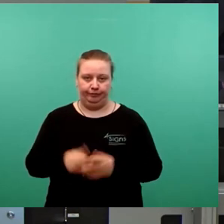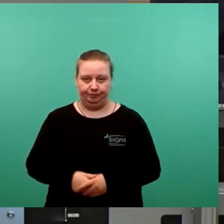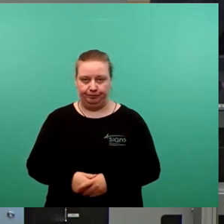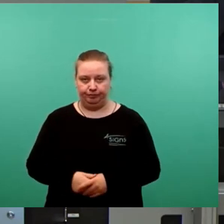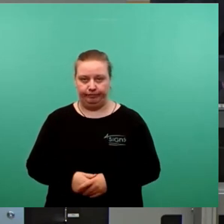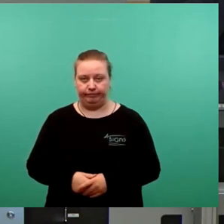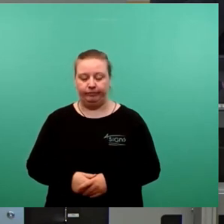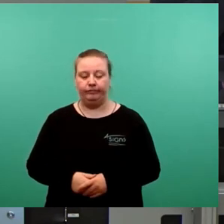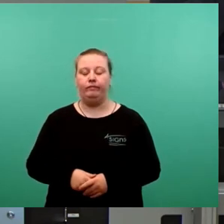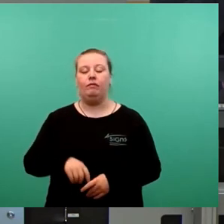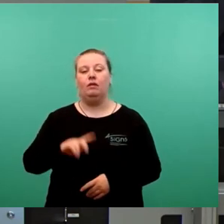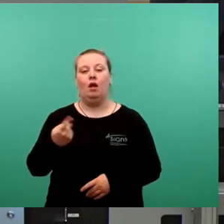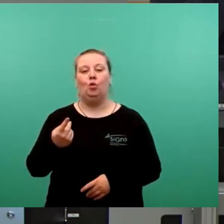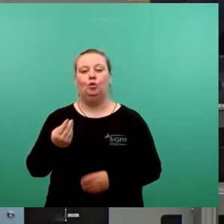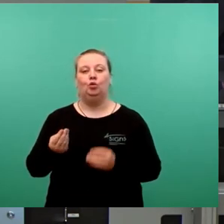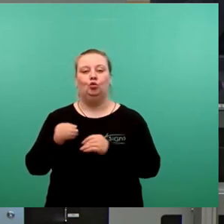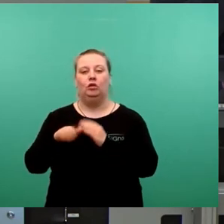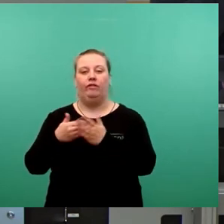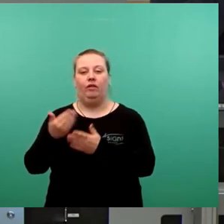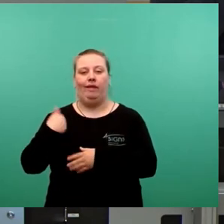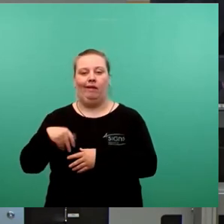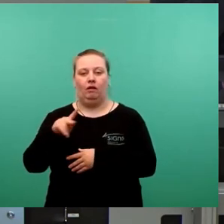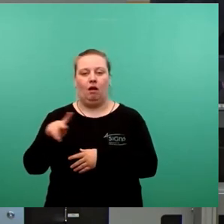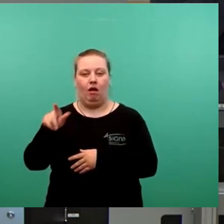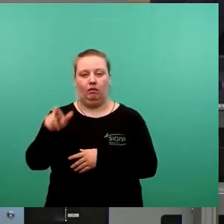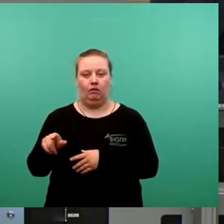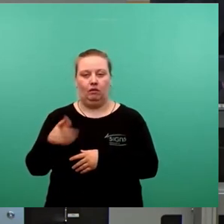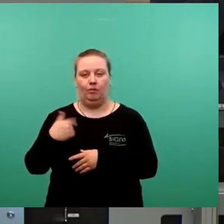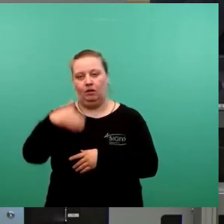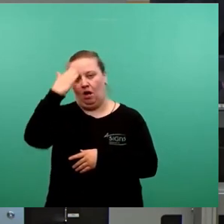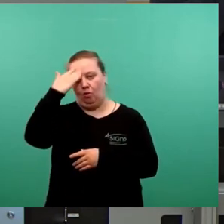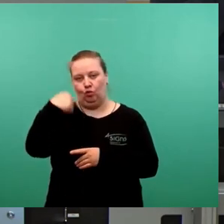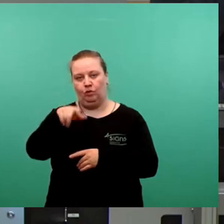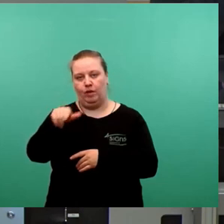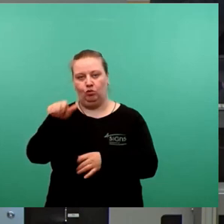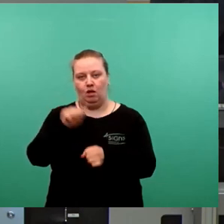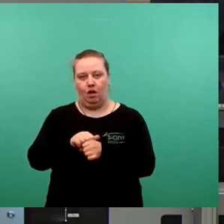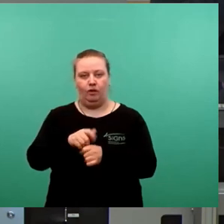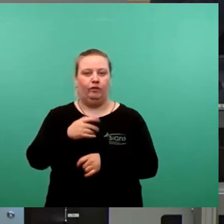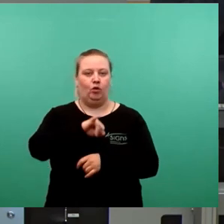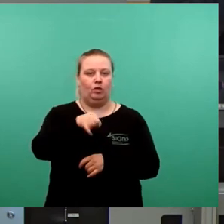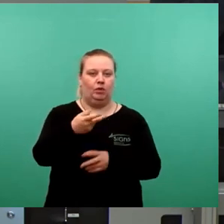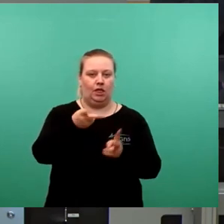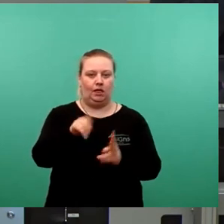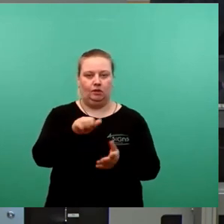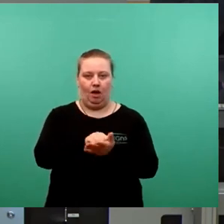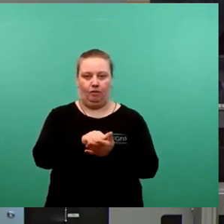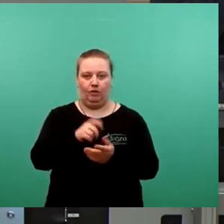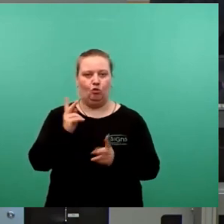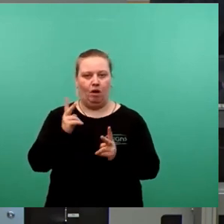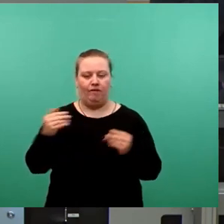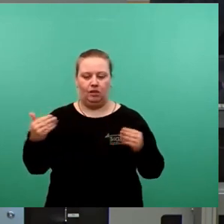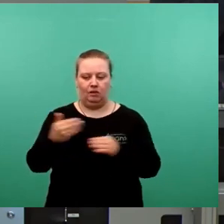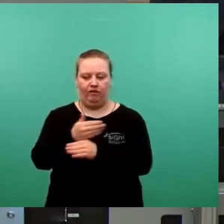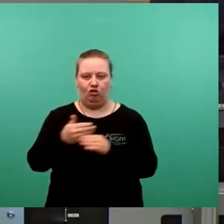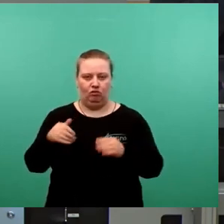zusätzlichen Aufgaben, die Herr Karten mit dem Haupt und Personalamt, Frau Jenischen mit dem Rechtsamt, beides klassische Querschnittsämter,